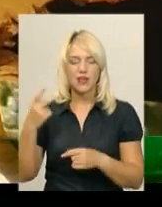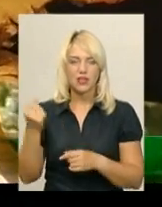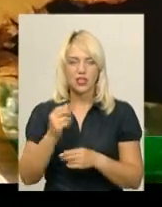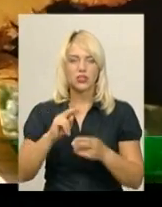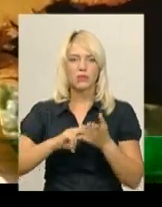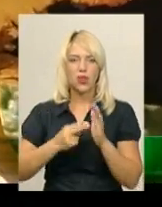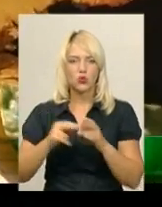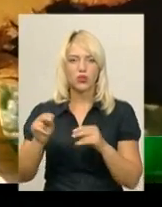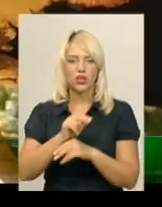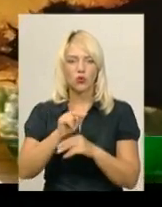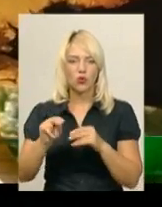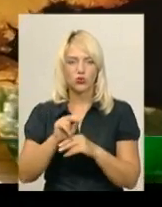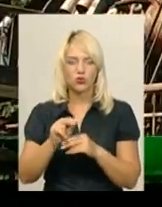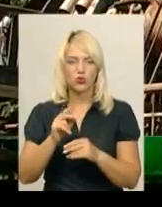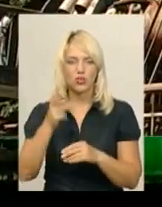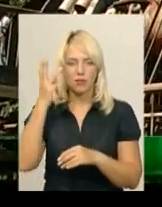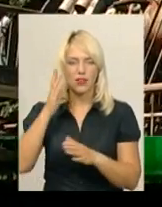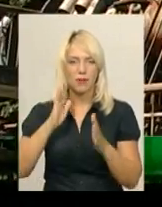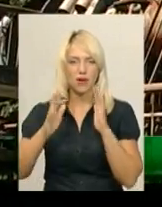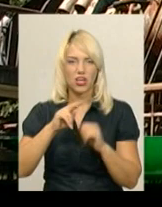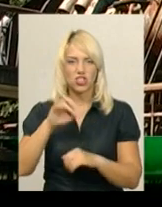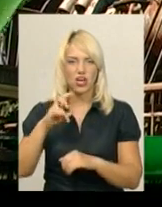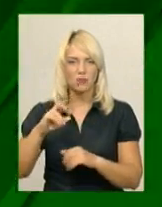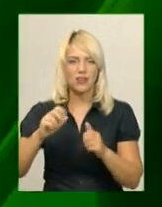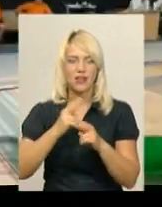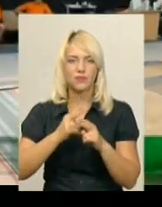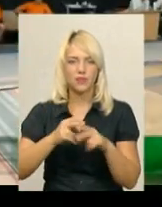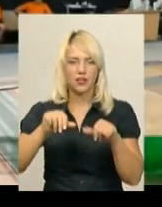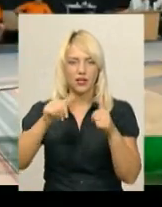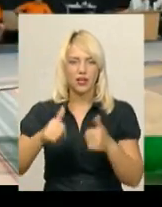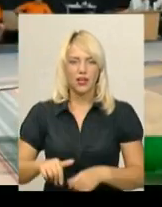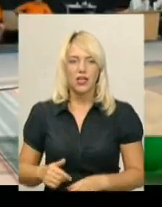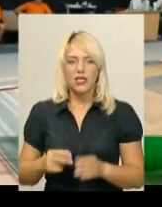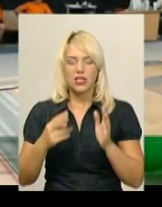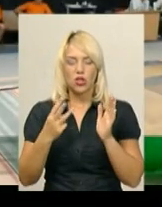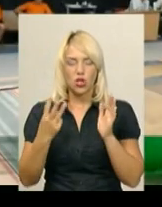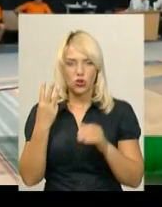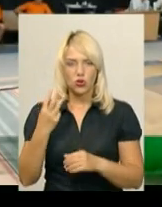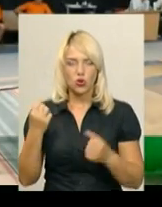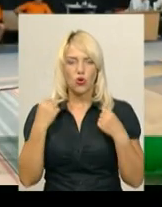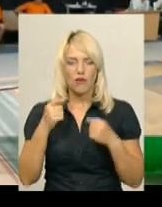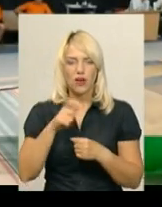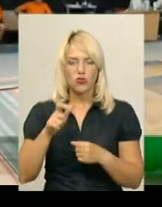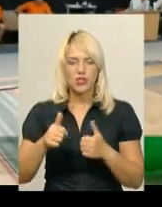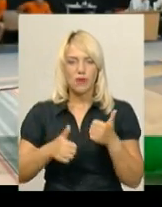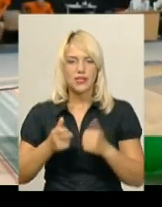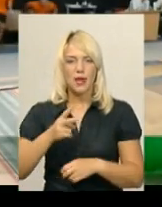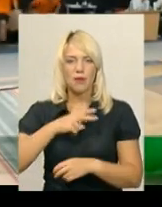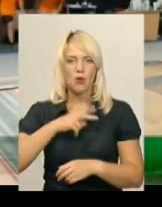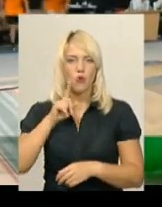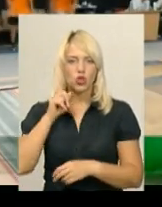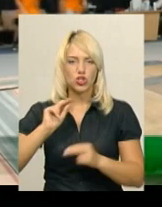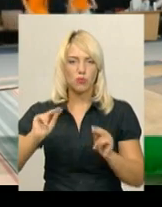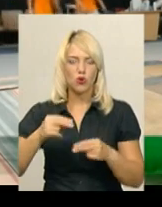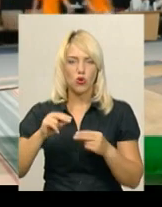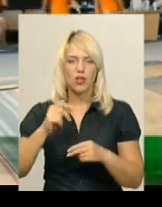залізного космодрому в Хмельницькому парку імені Михайла Чекмана. Троє важкоатлеті в області змагаються за медалі молодіжного чемпіонату